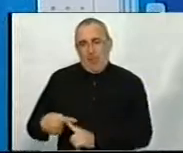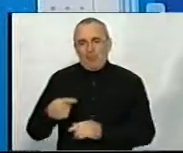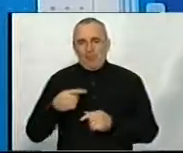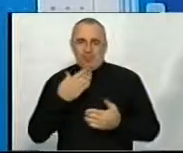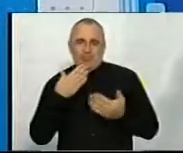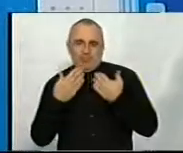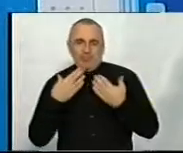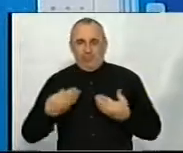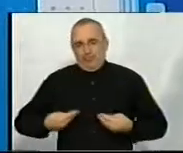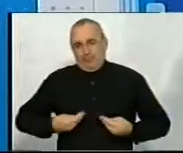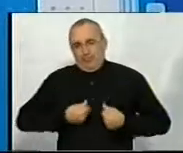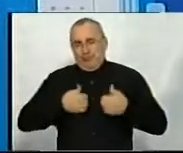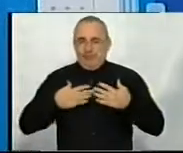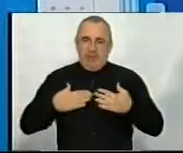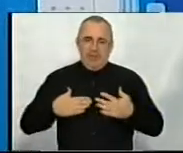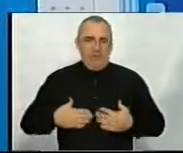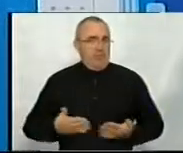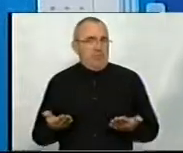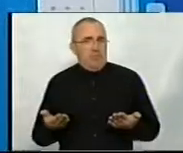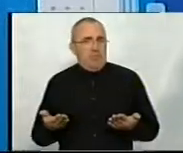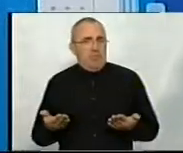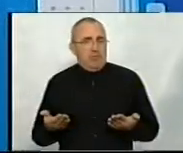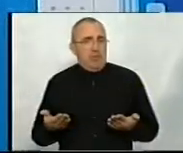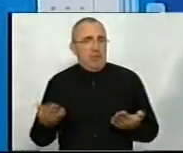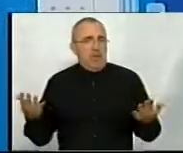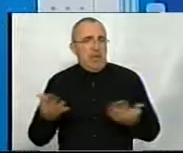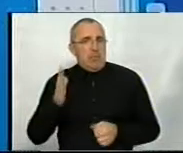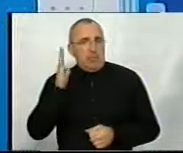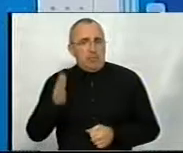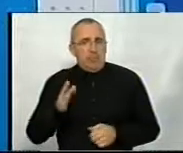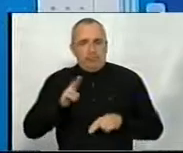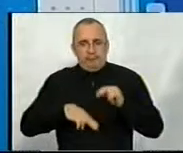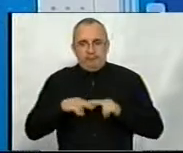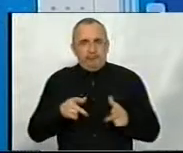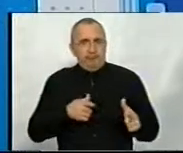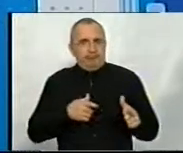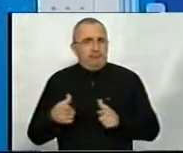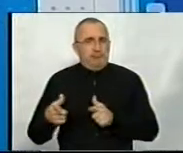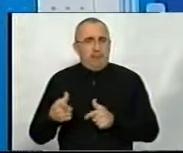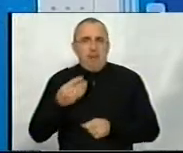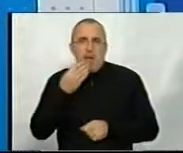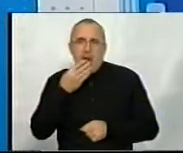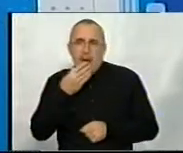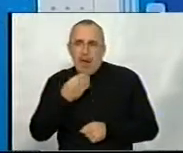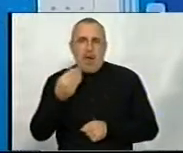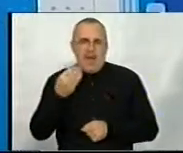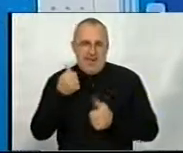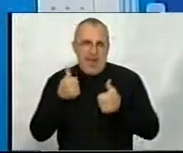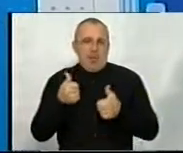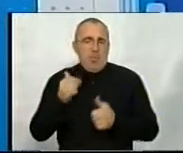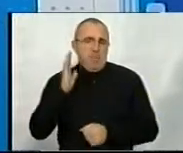будуть приносити задоволення, і які будуть налаштовані на гарне майбутнє.